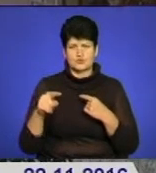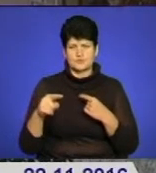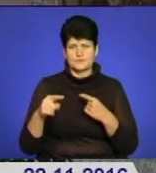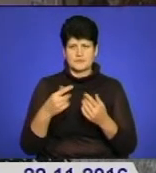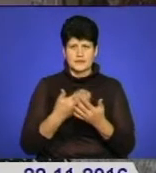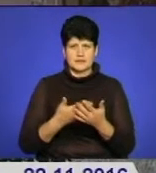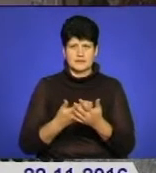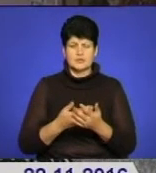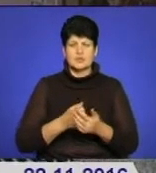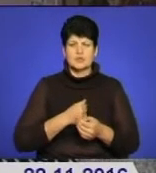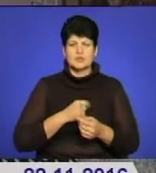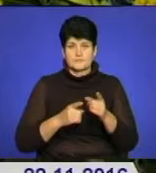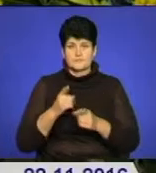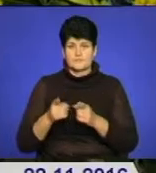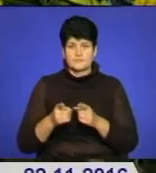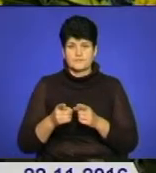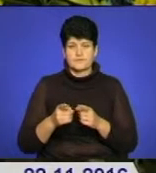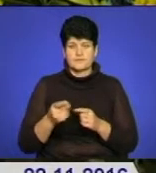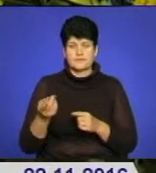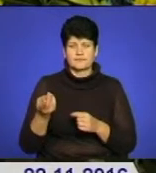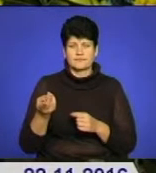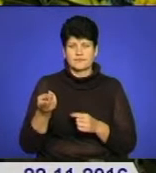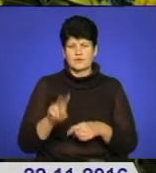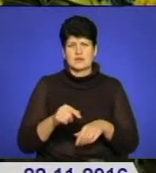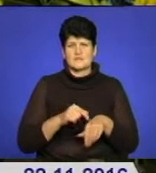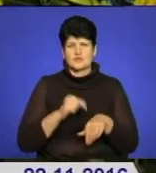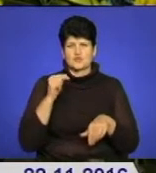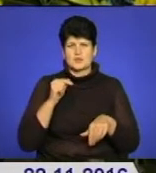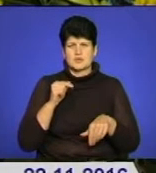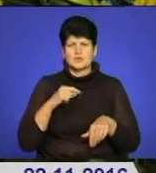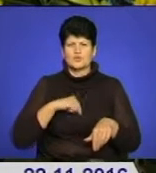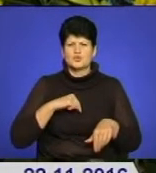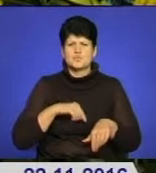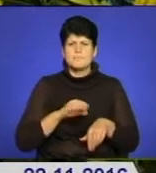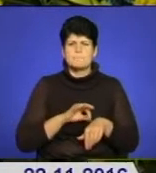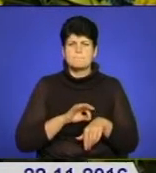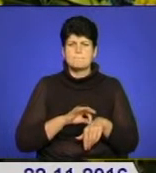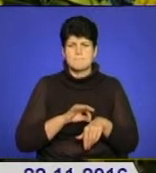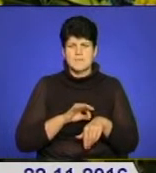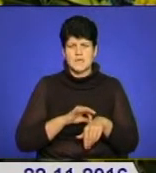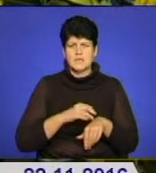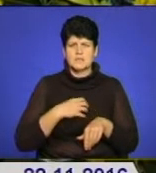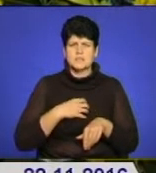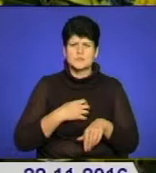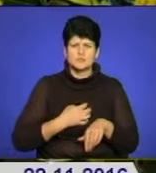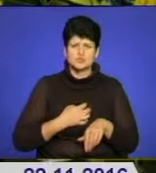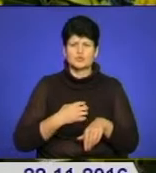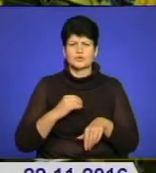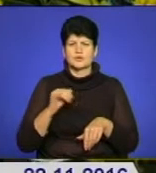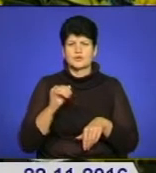Шкода, що ця влада, що воно, наскільки, напевно, через тві серця, я не знаю, чи, напевно, настільки матеріально вже